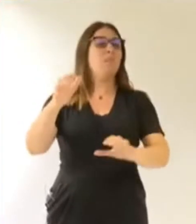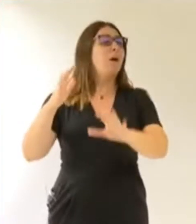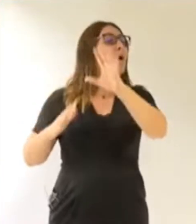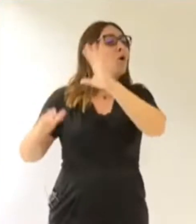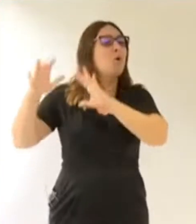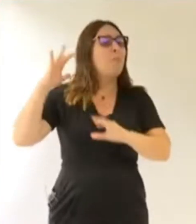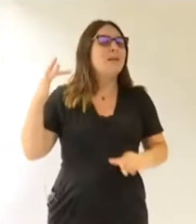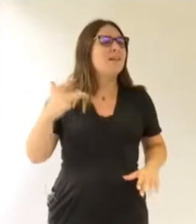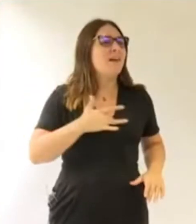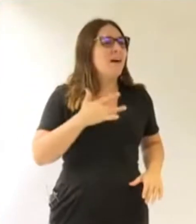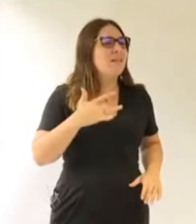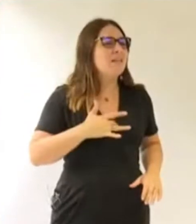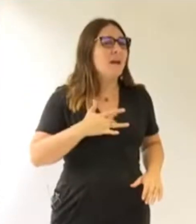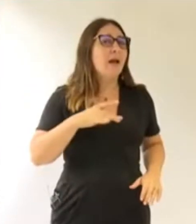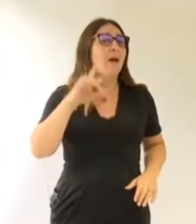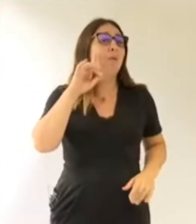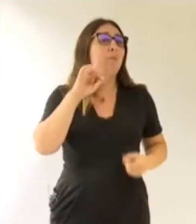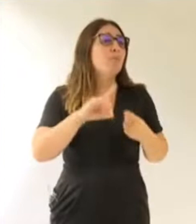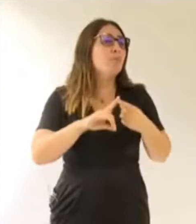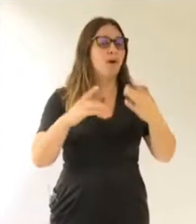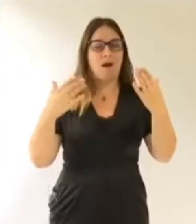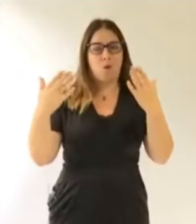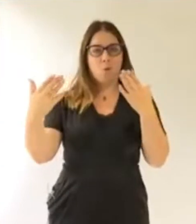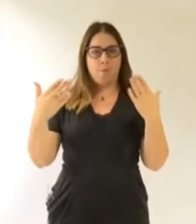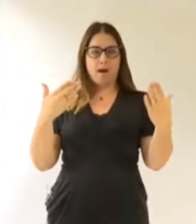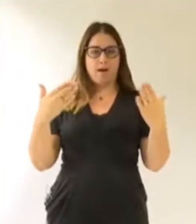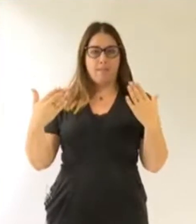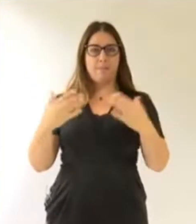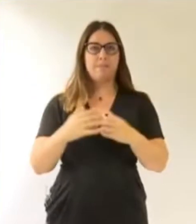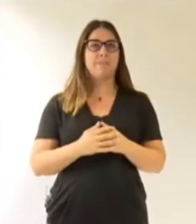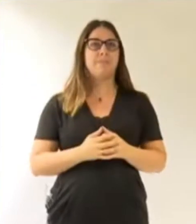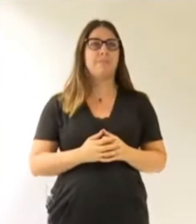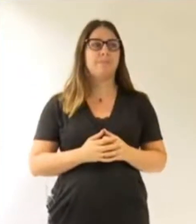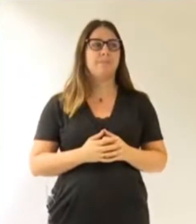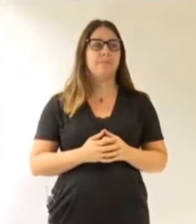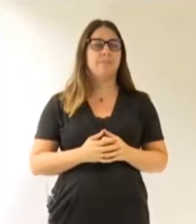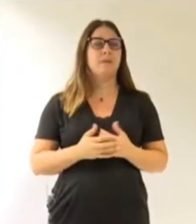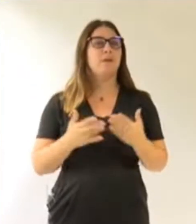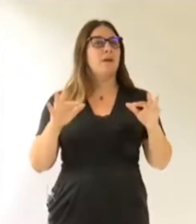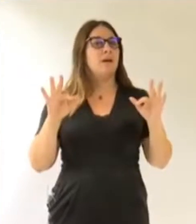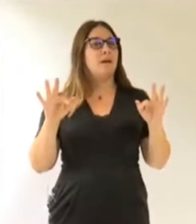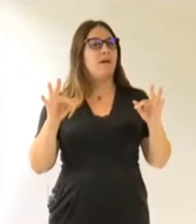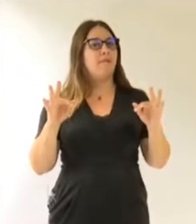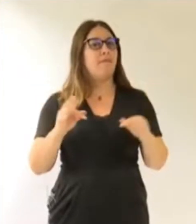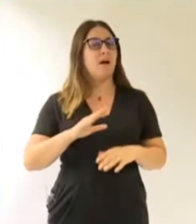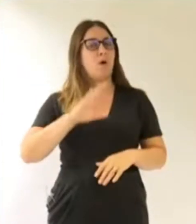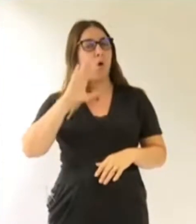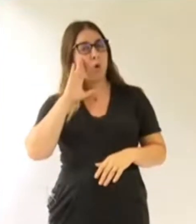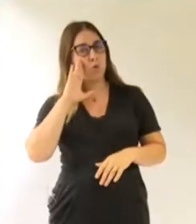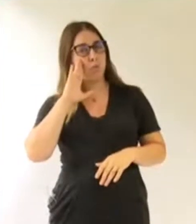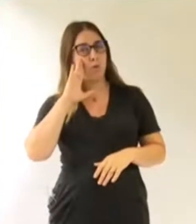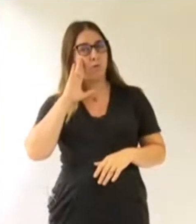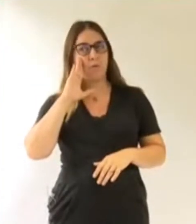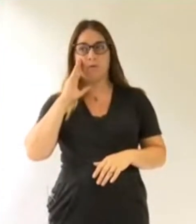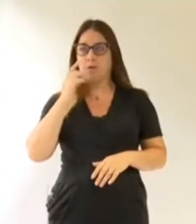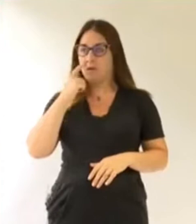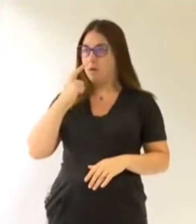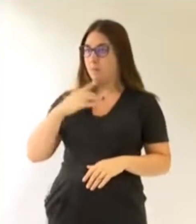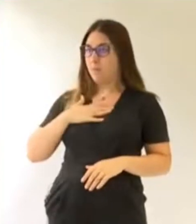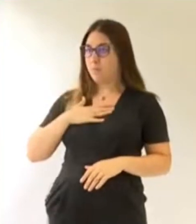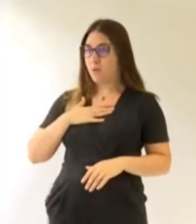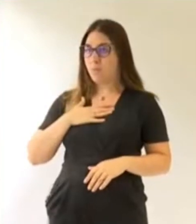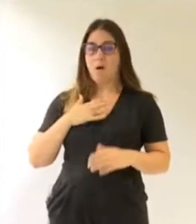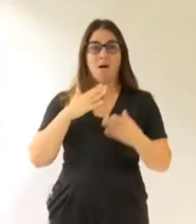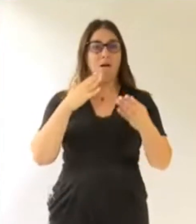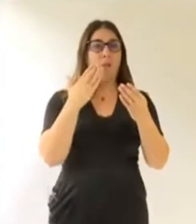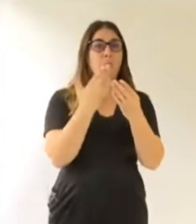que par comparaison. Et en matière de logement, moi, je suis comme sur tous les